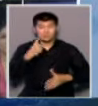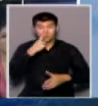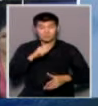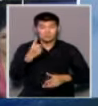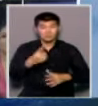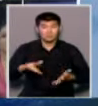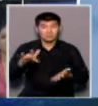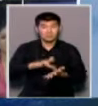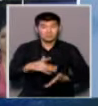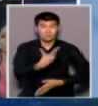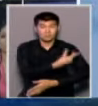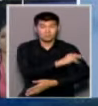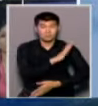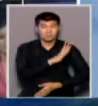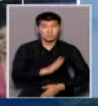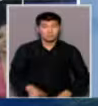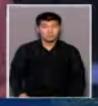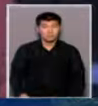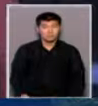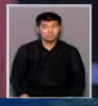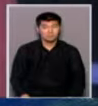бірінші қалалық емқанадан екпе алған.